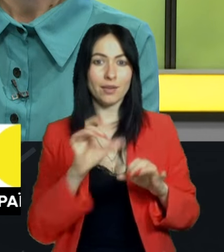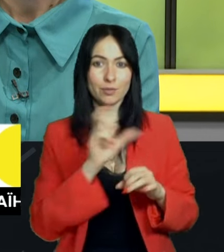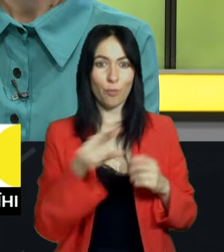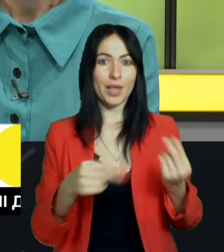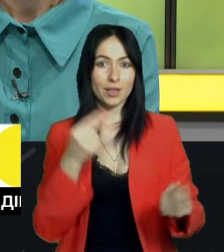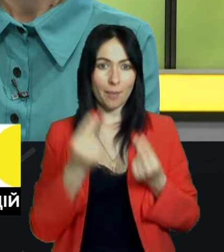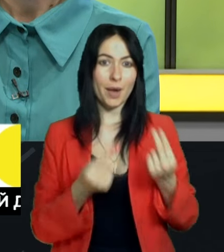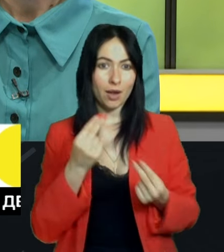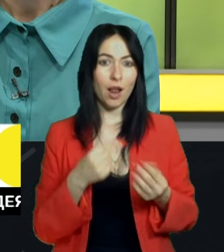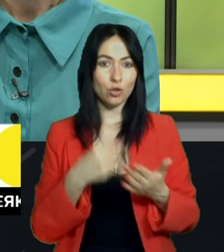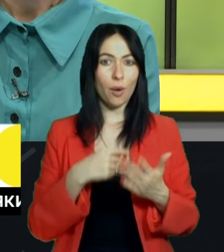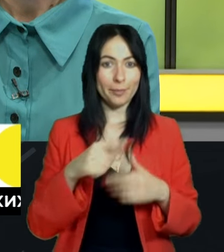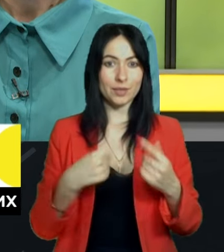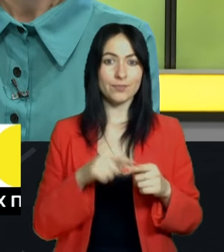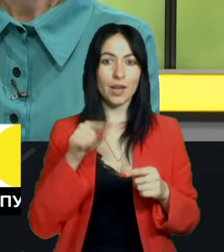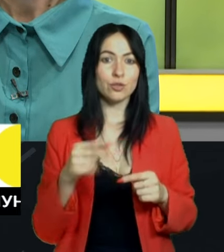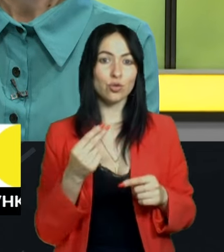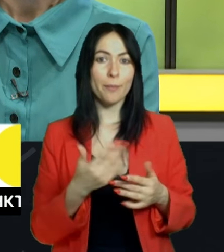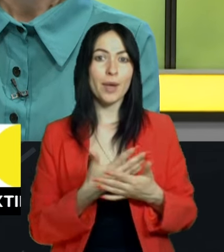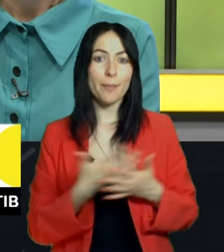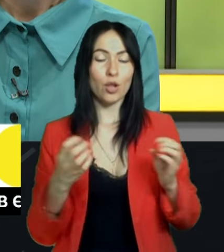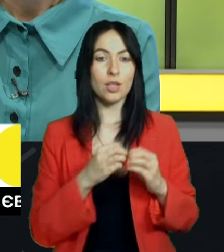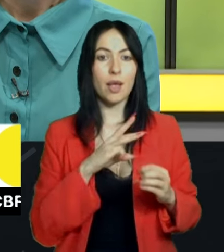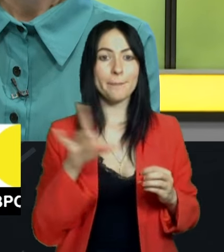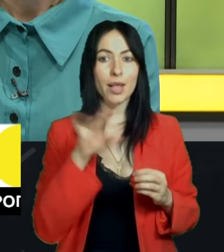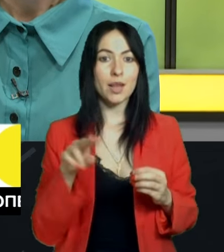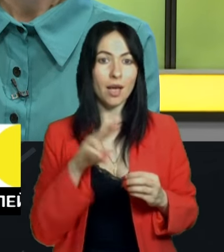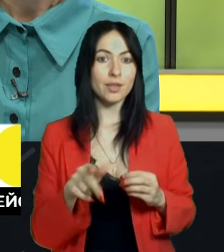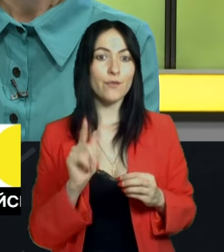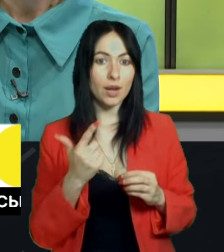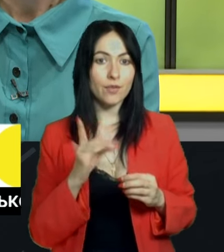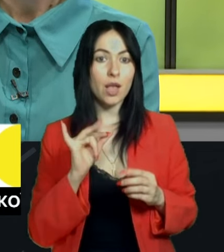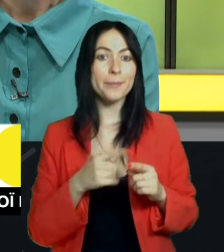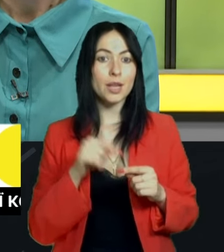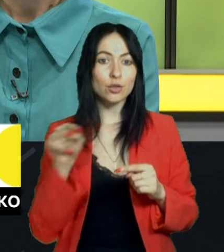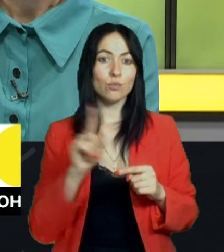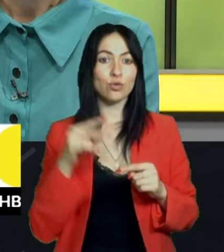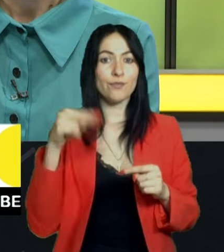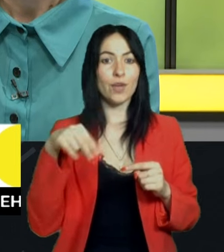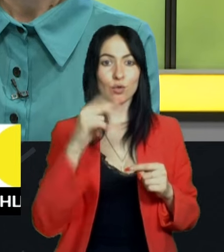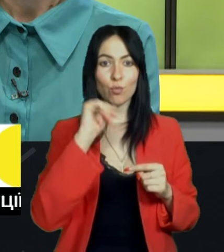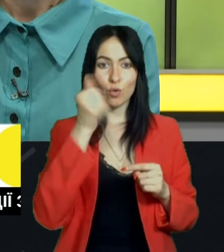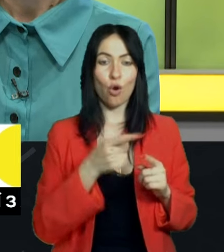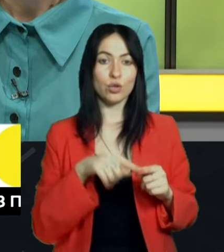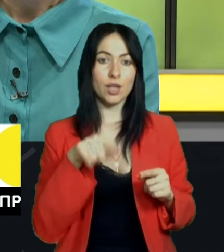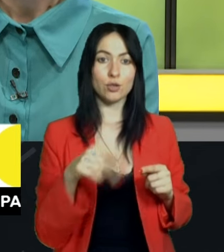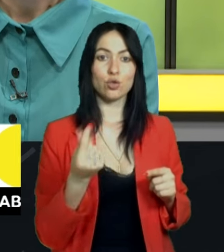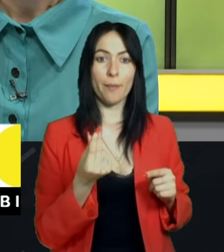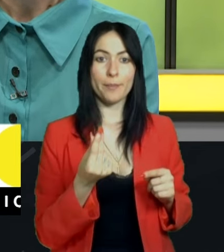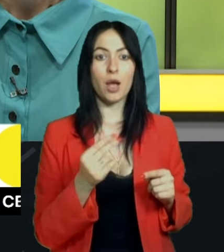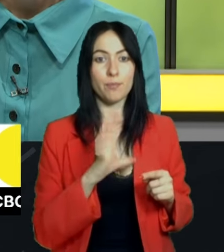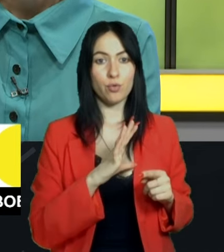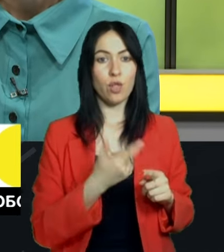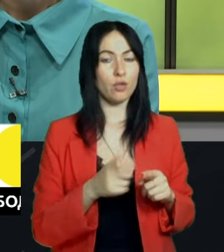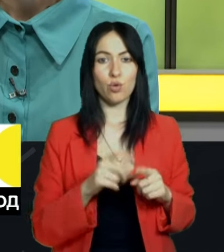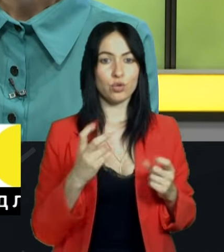Це сума понад 10 млрд грн. При тому, що в 2022 році ця сума досить була невелика.